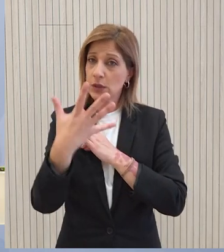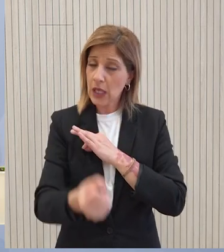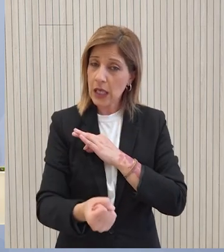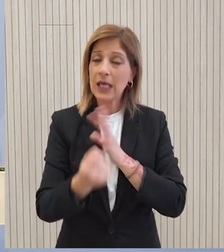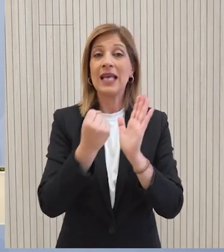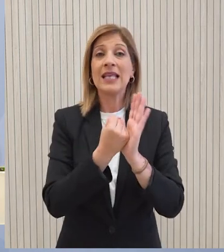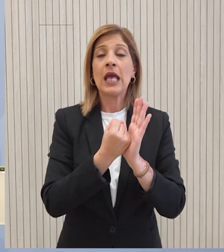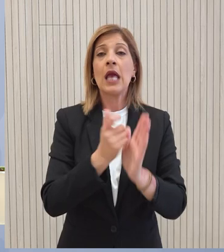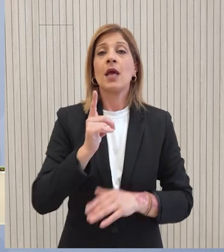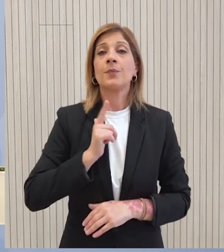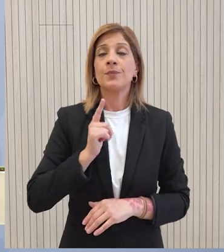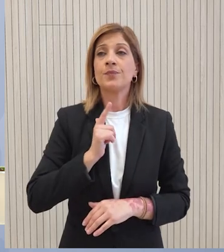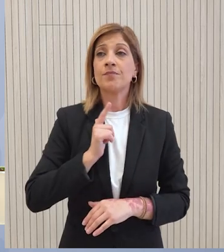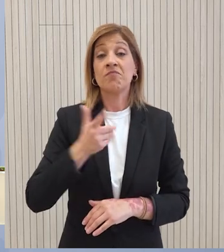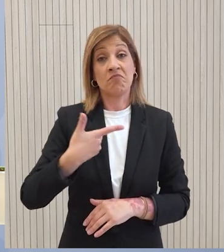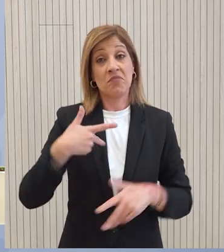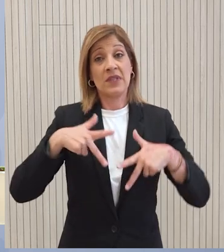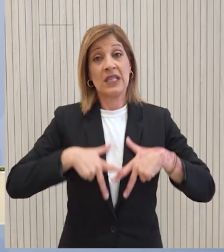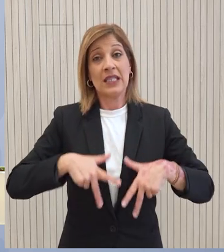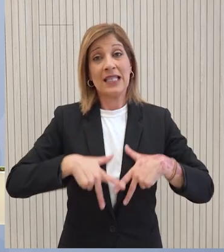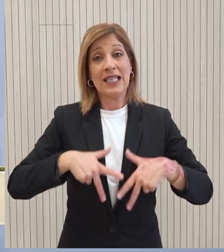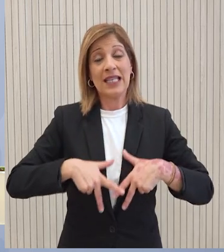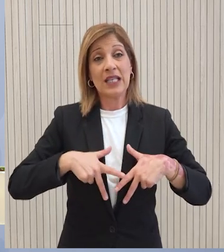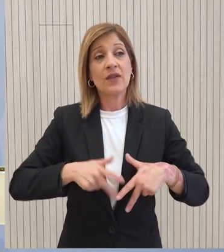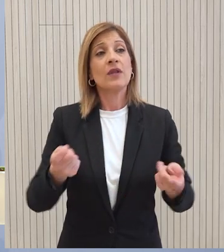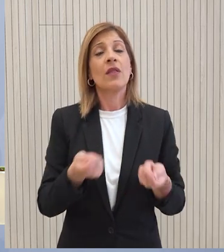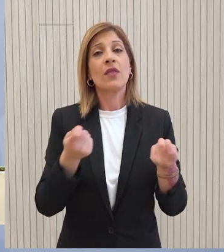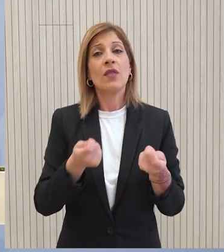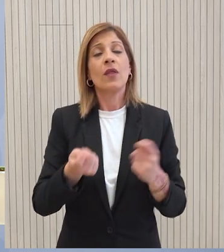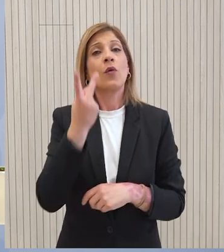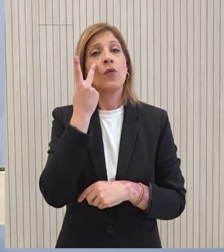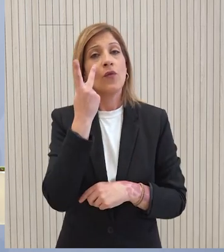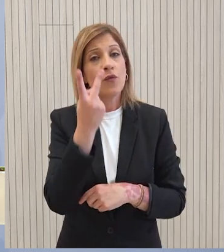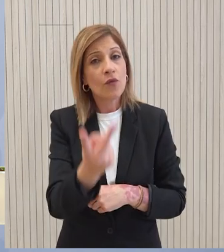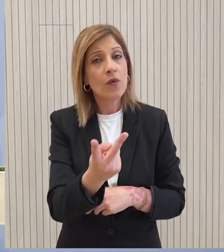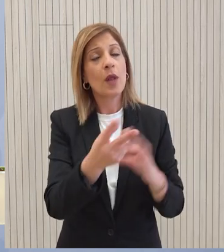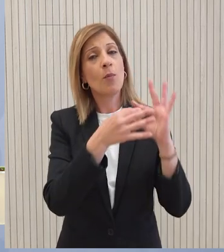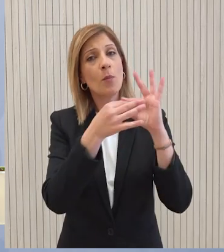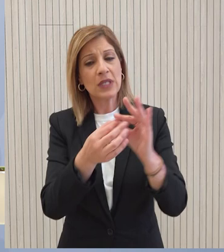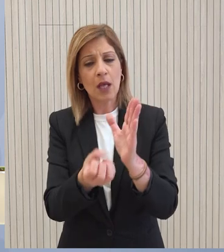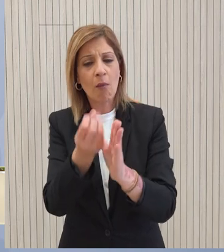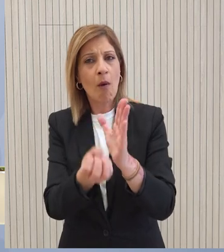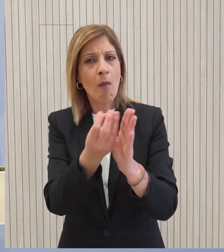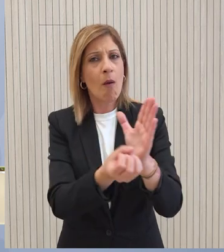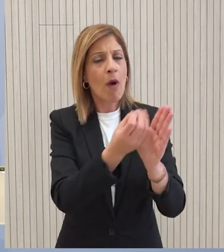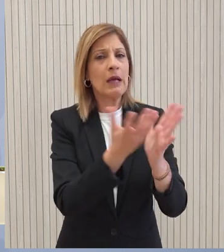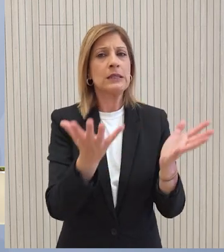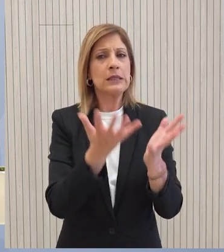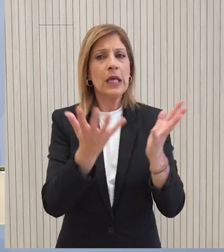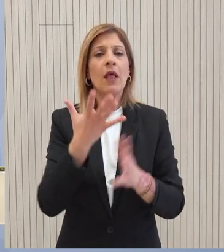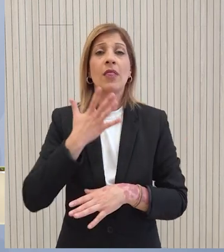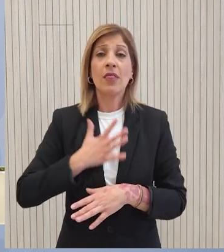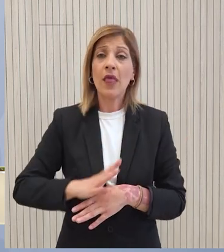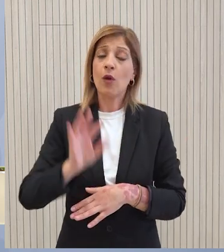αυτό το οποίο ως κυβέρνηση θα πράξουμε παρακολουθώντας συνεχώς τις εξελίξεις είναι να